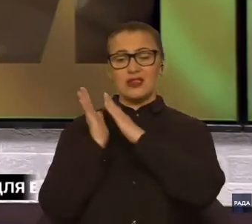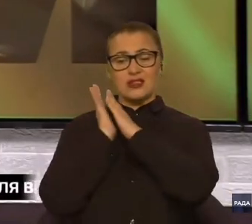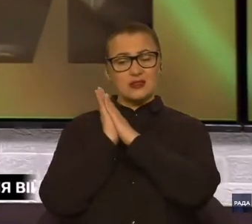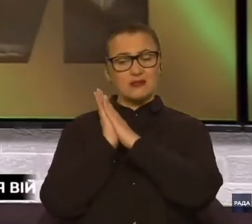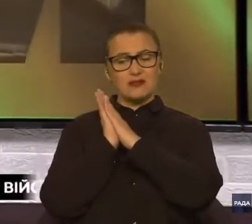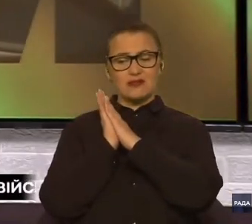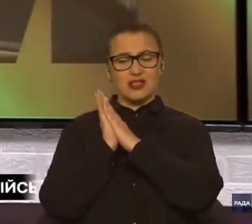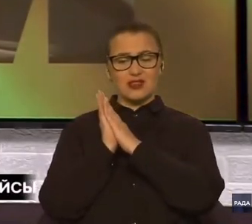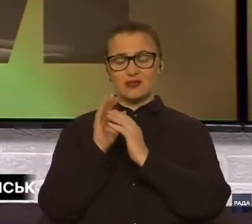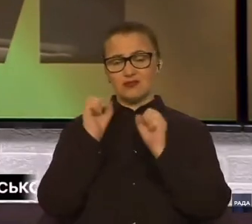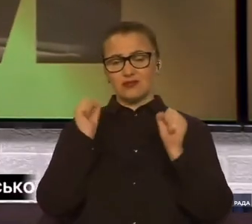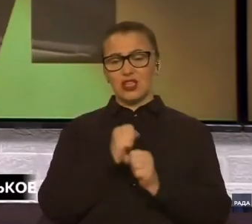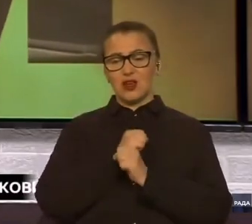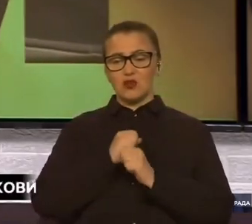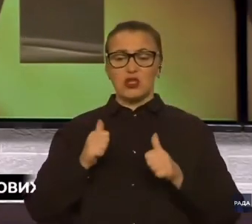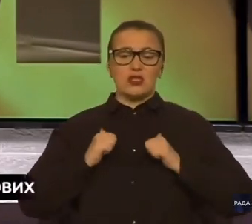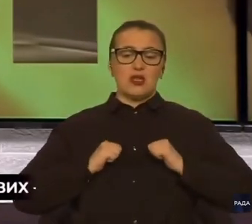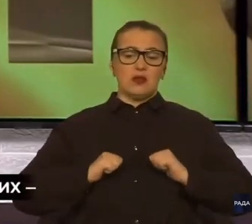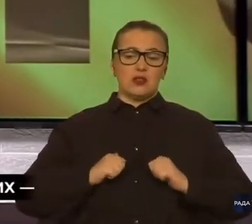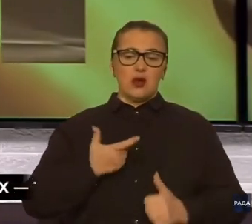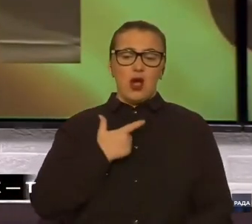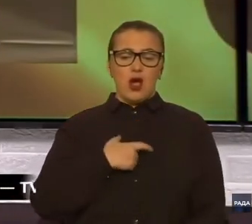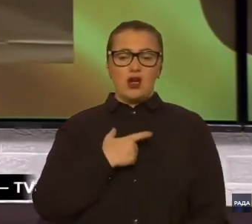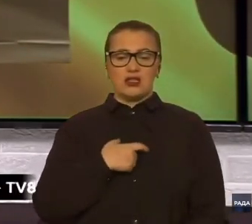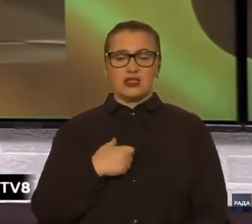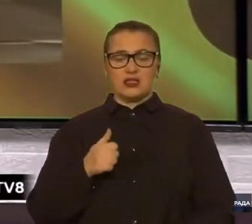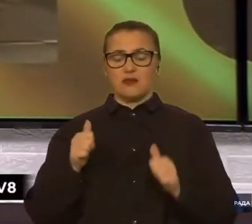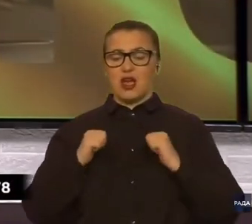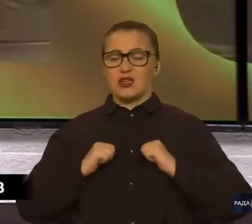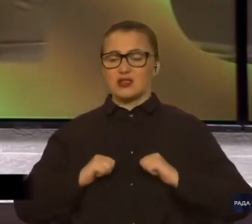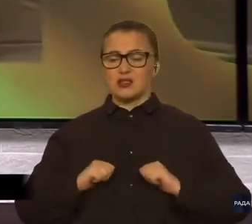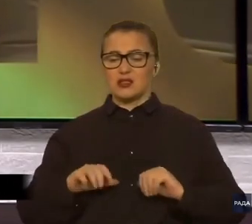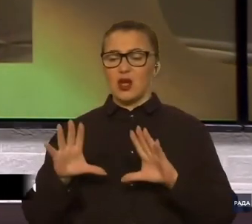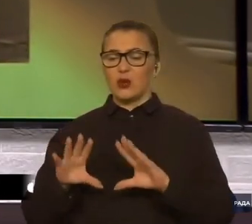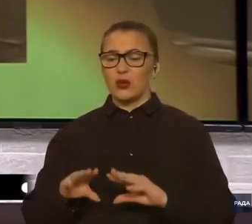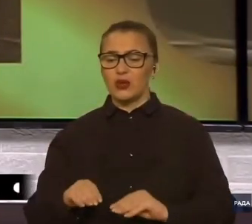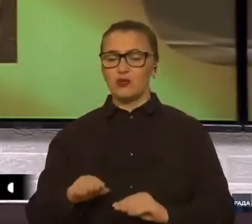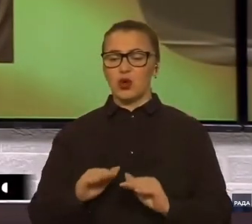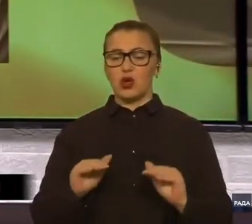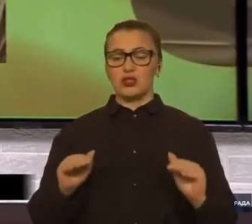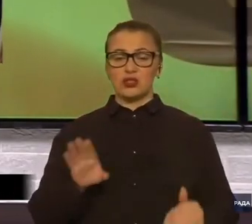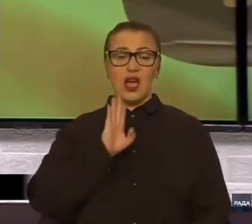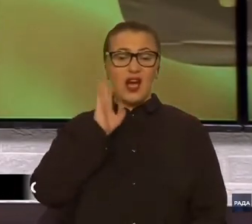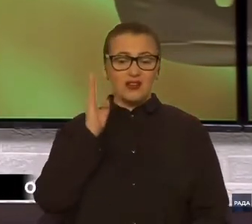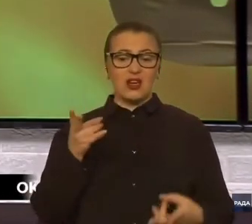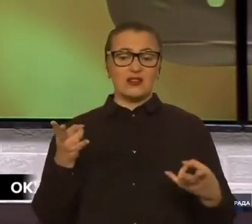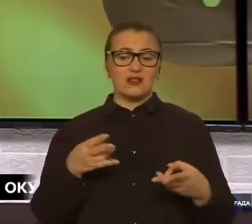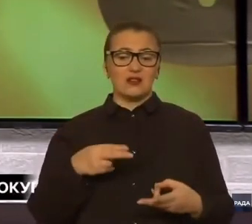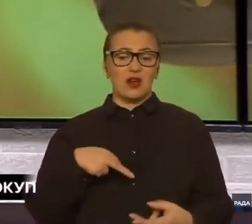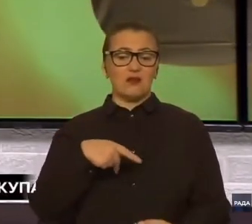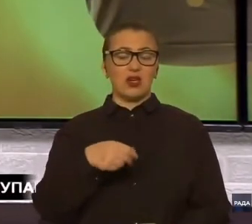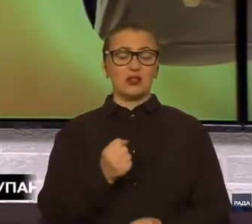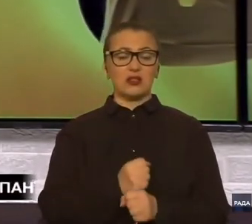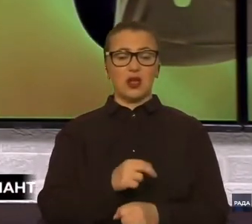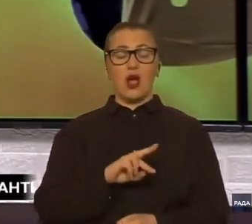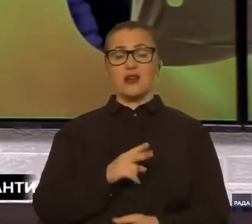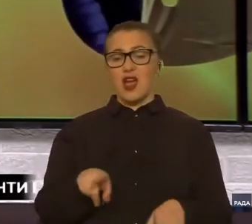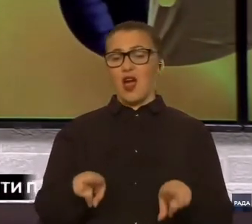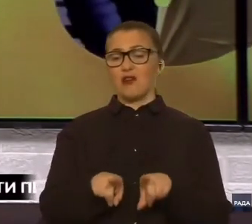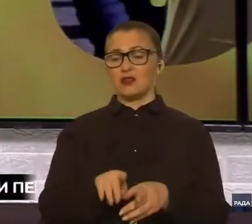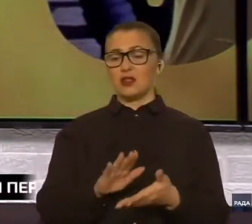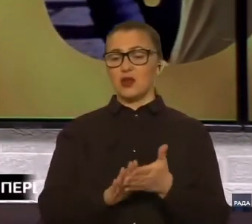сну, заспокоювати себе, заспокоювати дітей, а вранці на роботу. Як в таких умовах